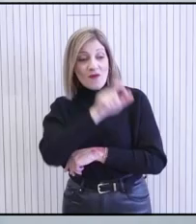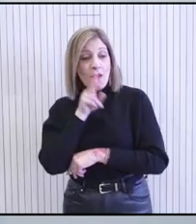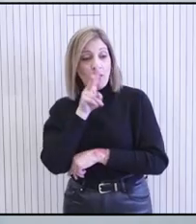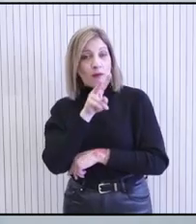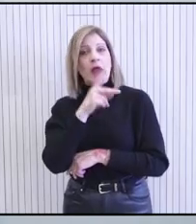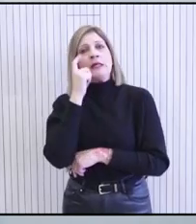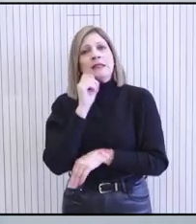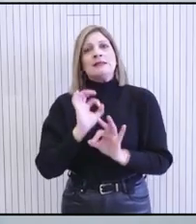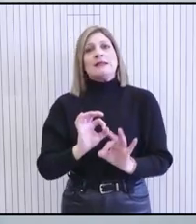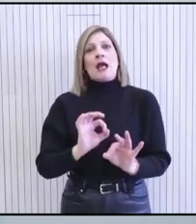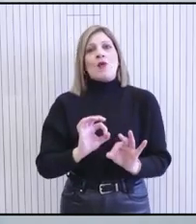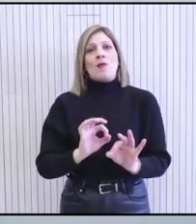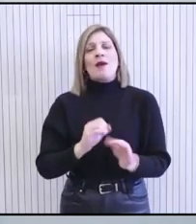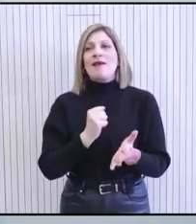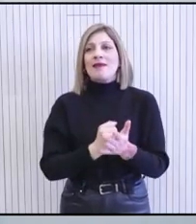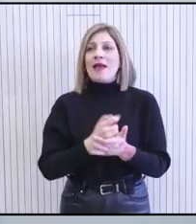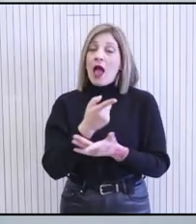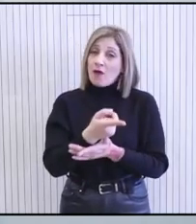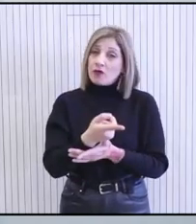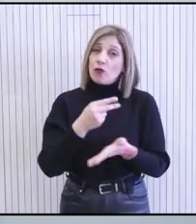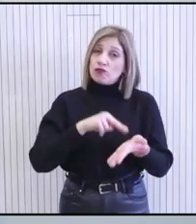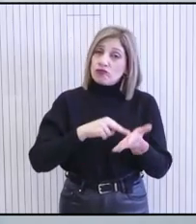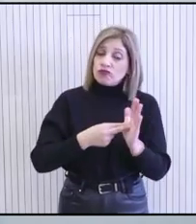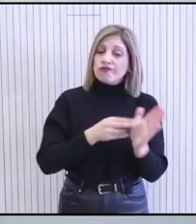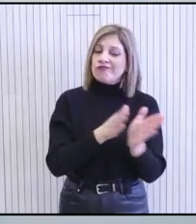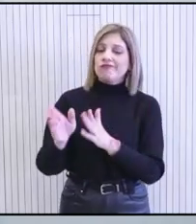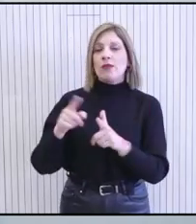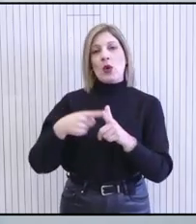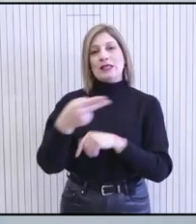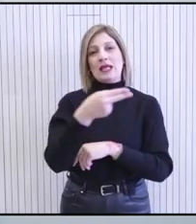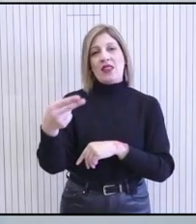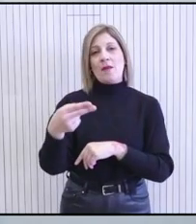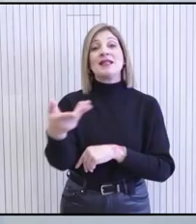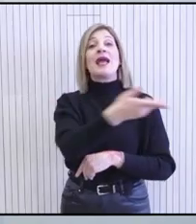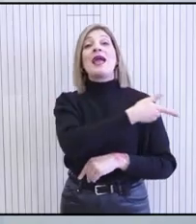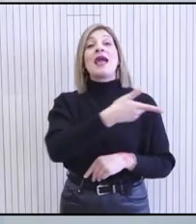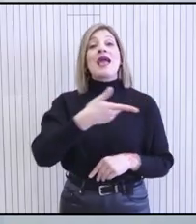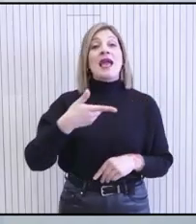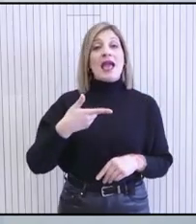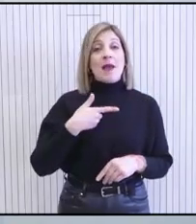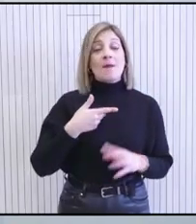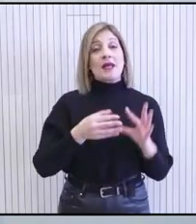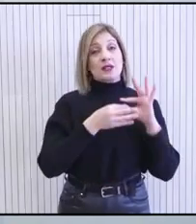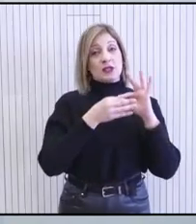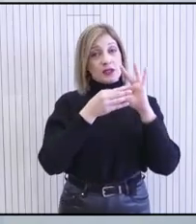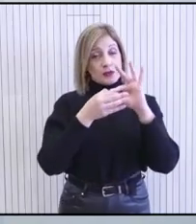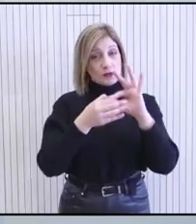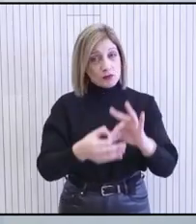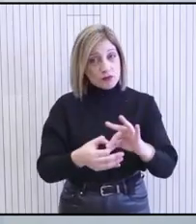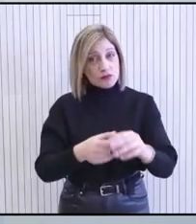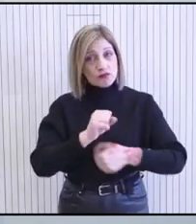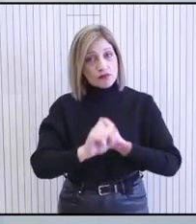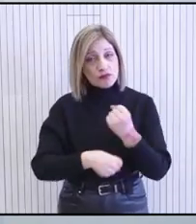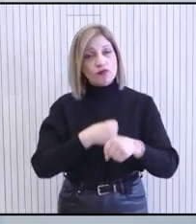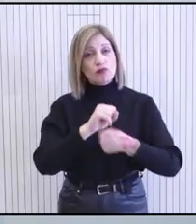πει, είναι γνωστή και περιέχει ασφαλώς και πολιτικές πτυχές. Εμείς αυτό το οποίο θα συνεχίσουμε να καταβάλουμε